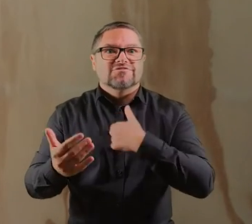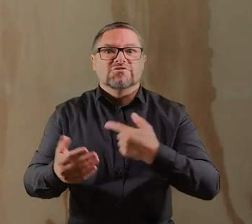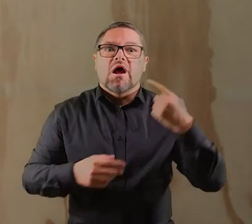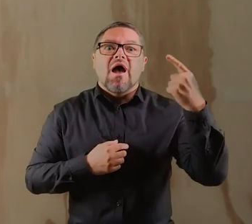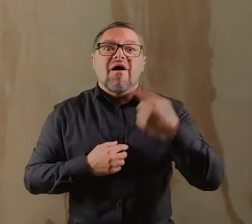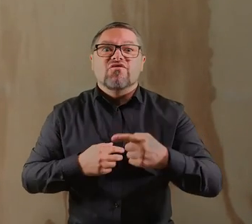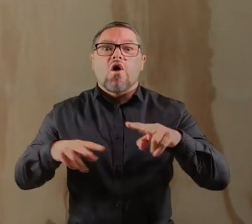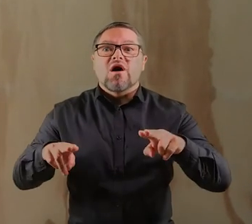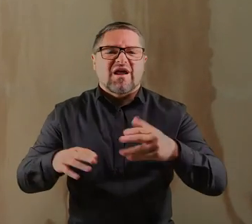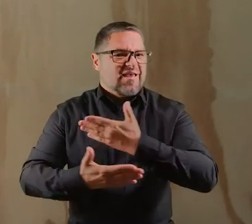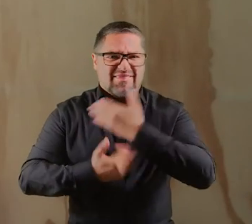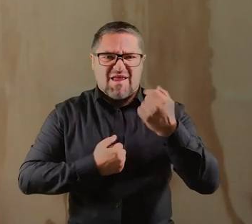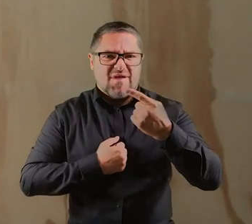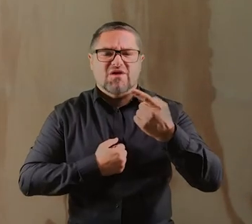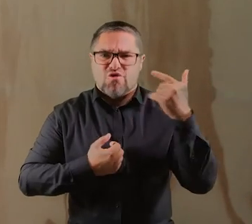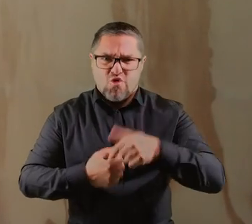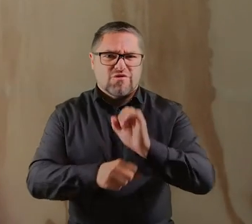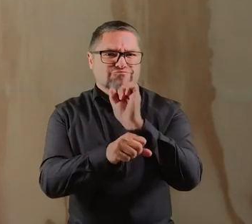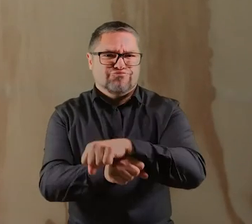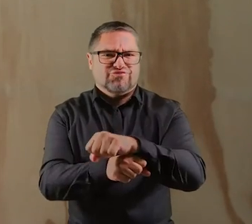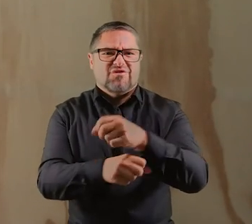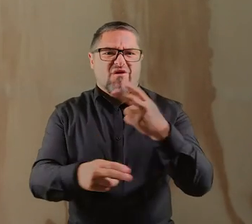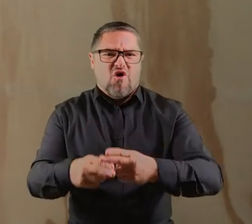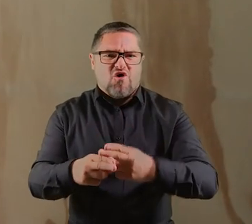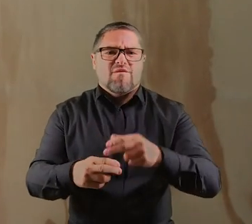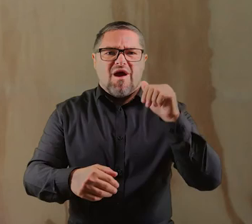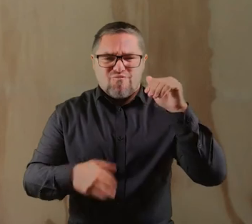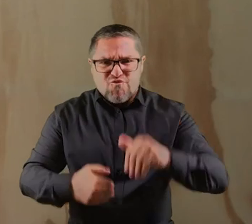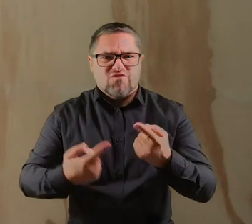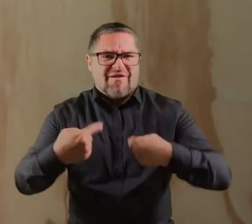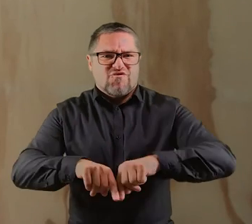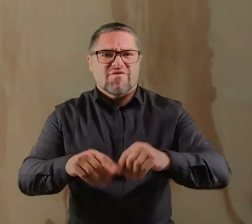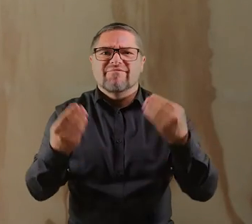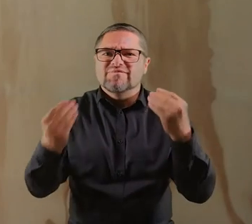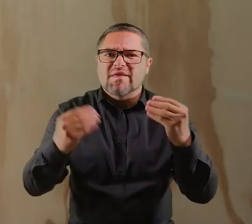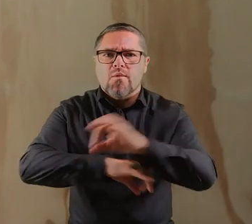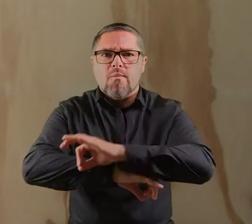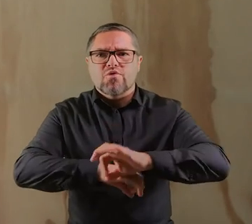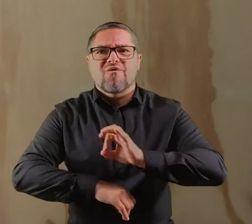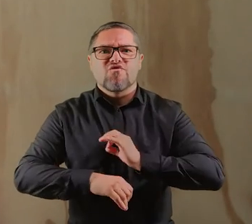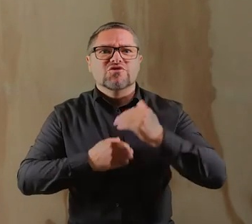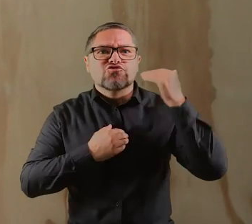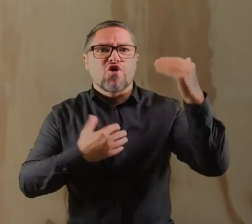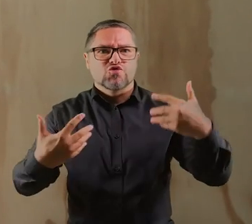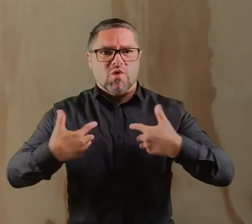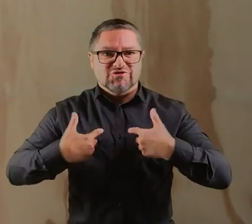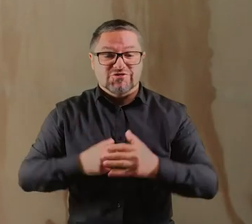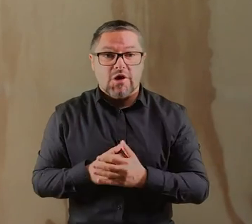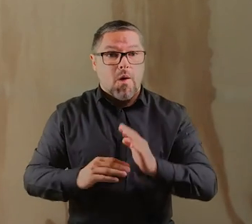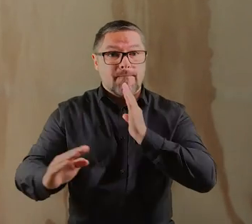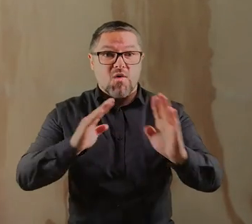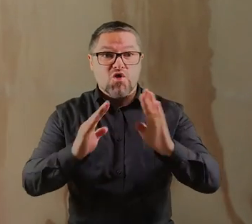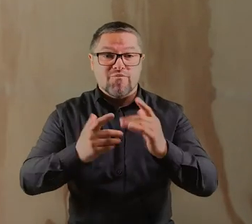pokazać, że rak to nie wyrok, że można chorobę przezwyciężyć i można realizować fantastyczne projekty w swoim dorosłym życiu.